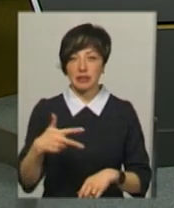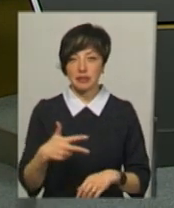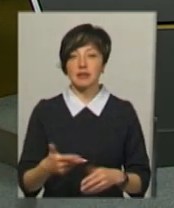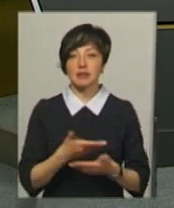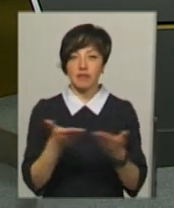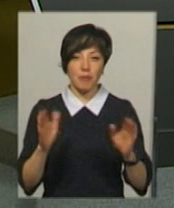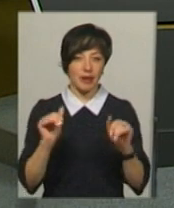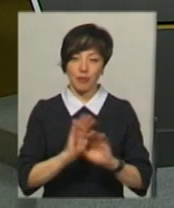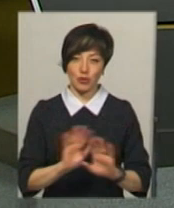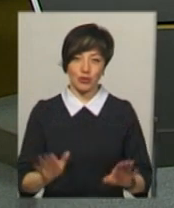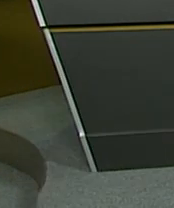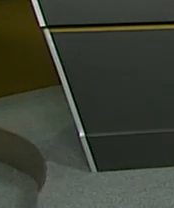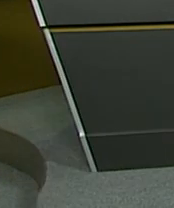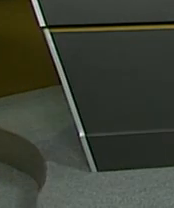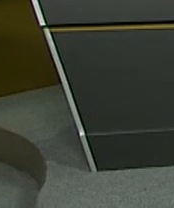Тож я з вами не прощаюся.